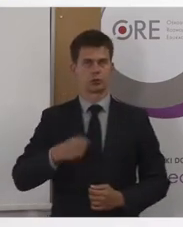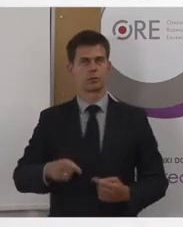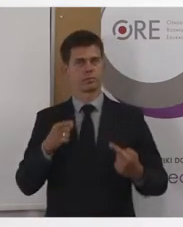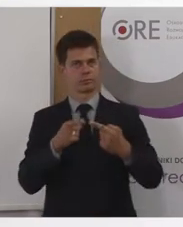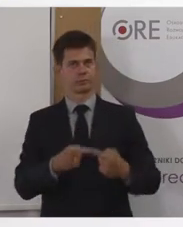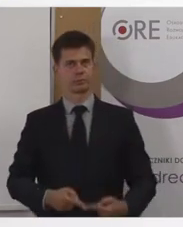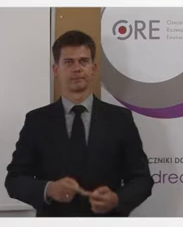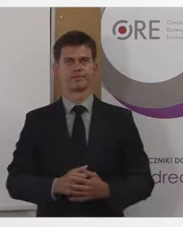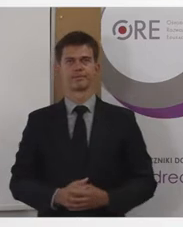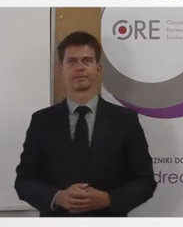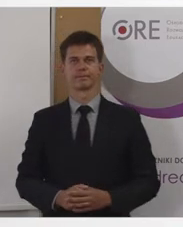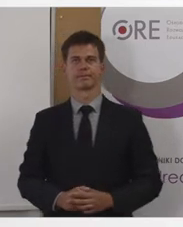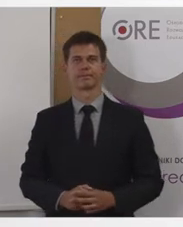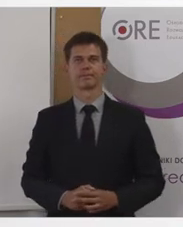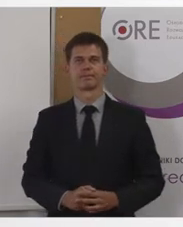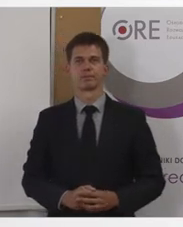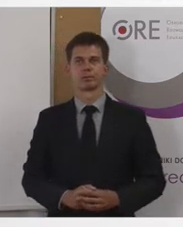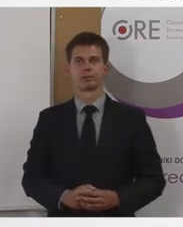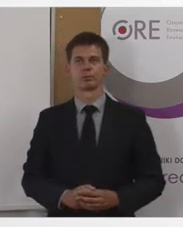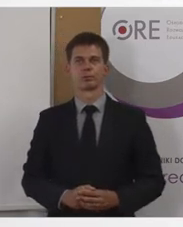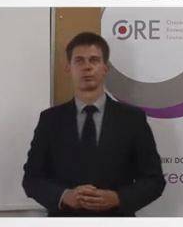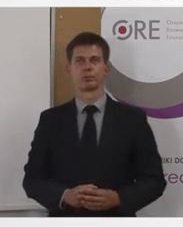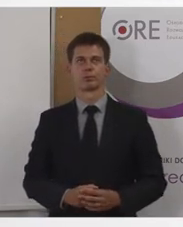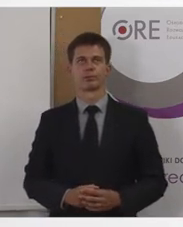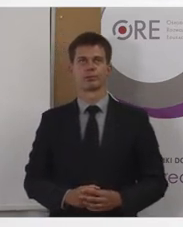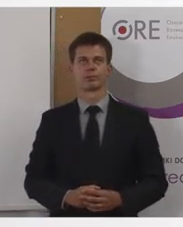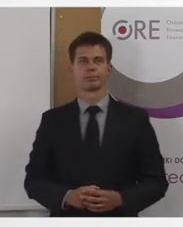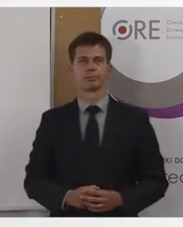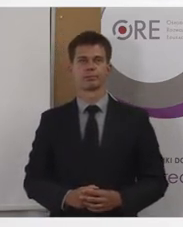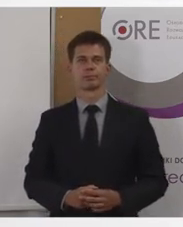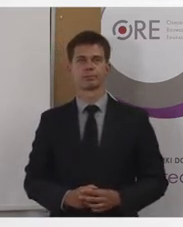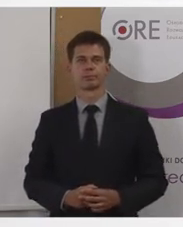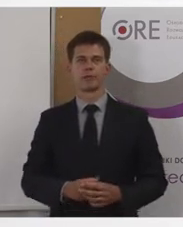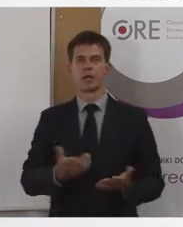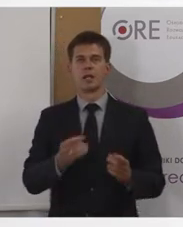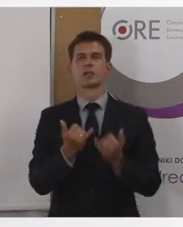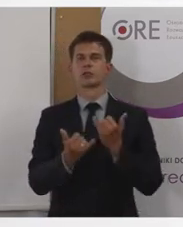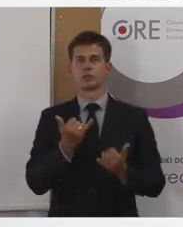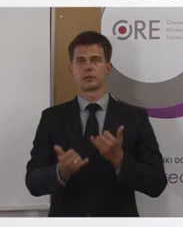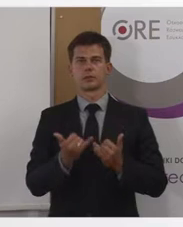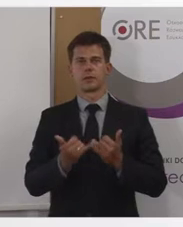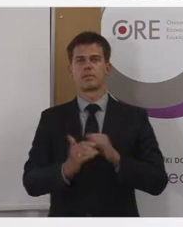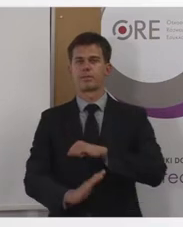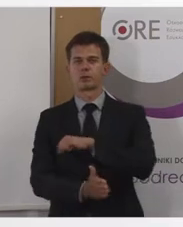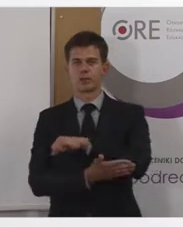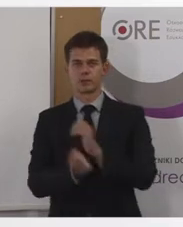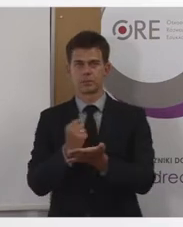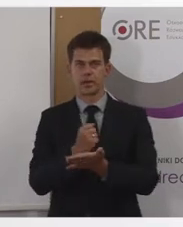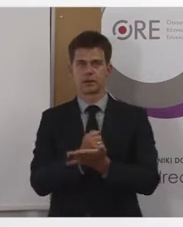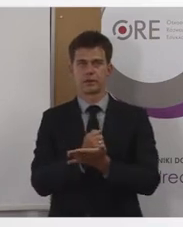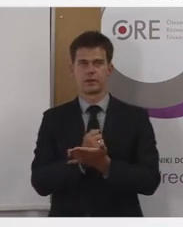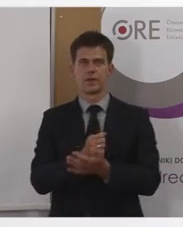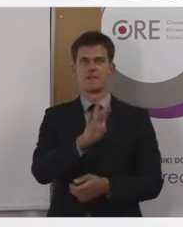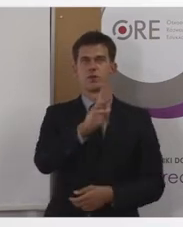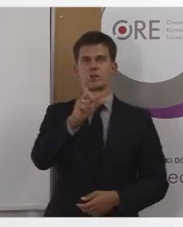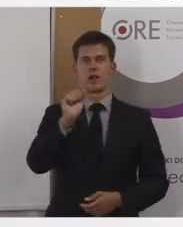w tym dokumencie ujęte. Jeżeli chodzi o te podstawowe zasady związane